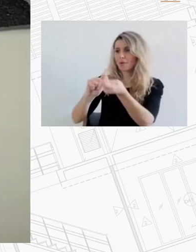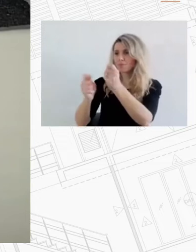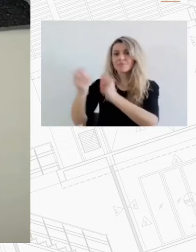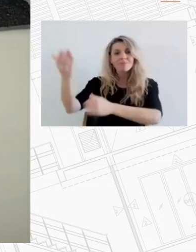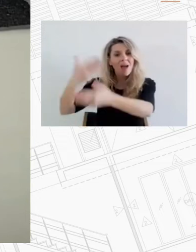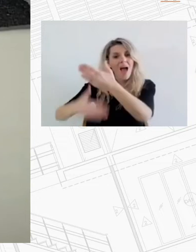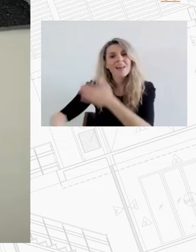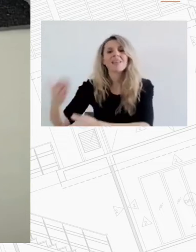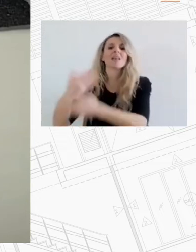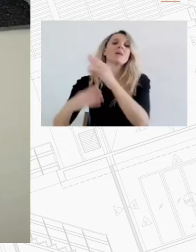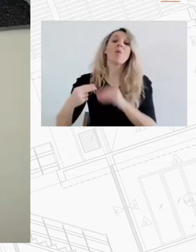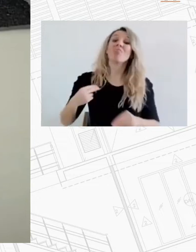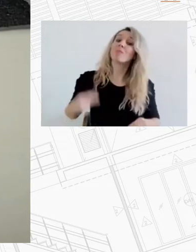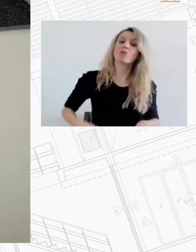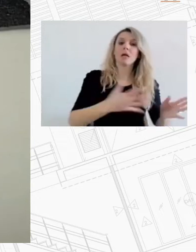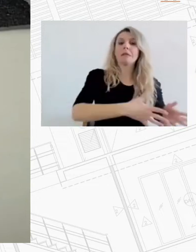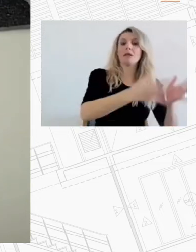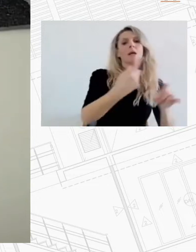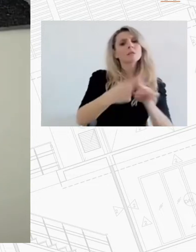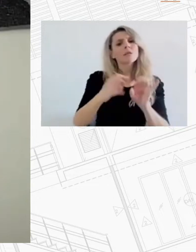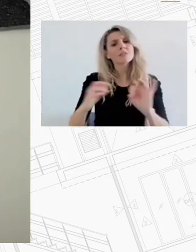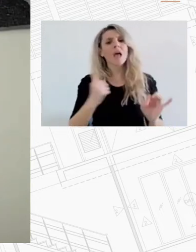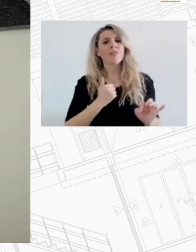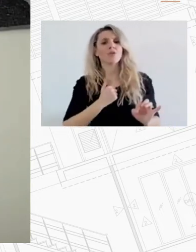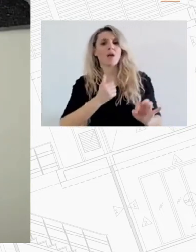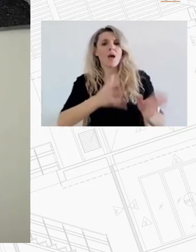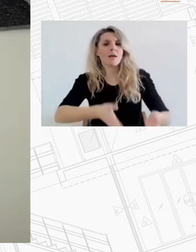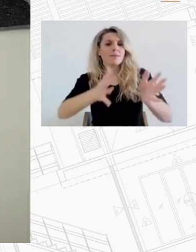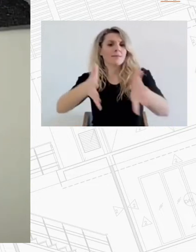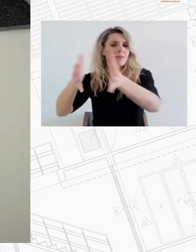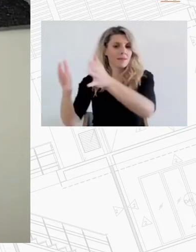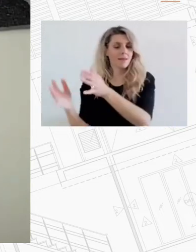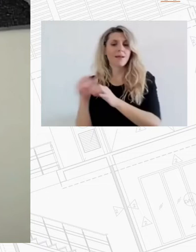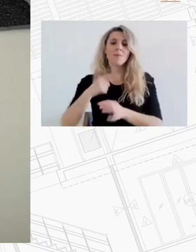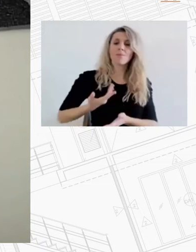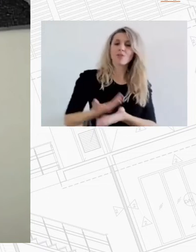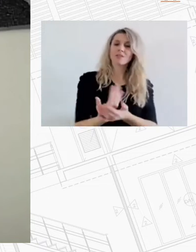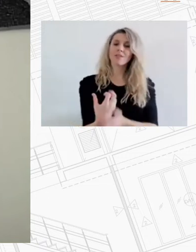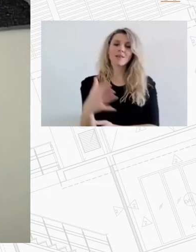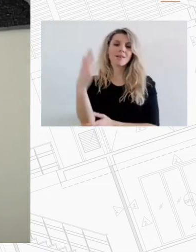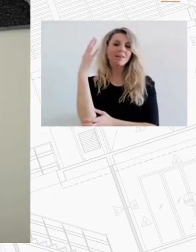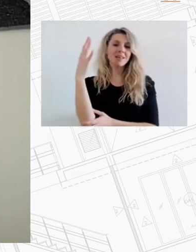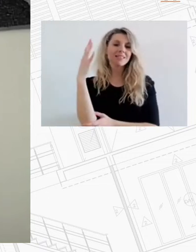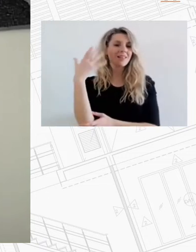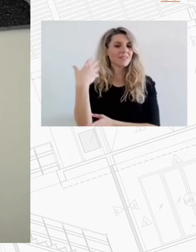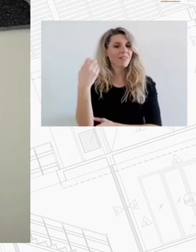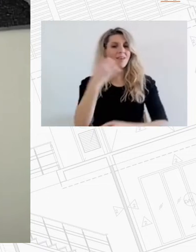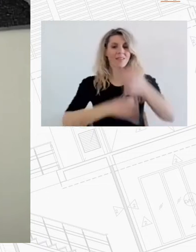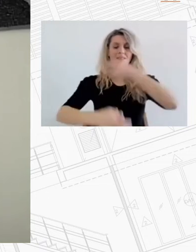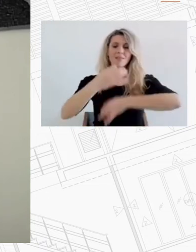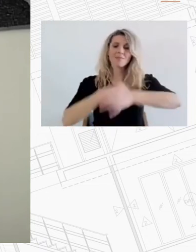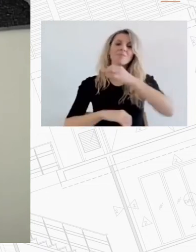ιδιωτικού τομέα Η πρόταση την οποία θα μας παρουσιάσουν στην ημερίδα οι εισηγητές και πρέπει να